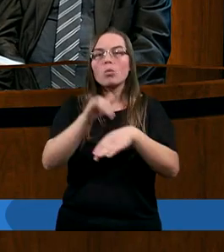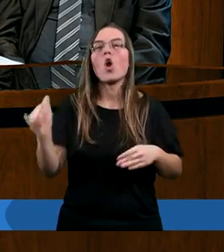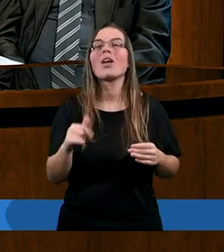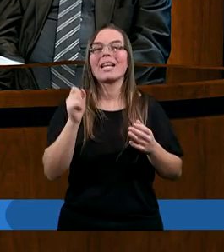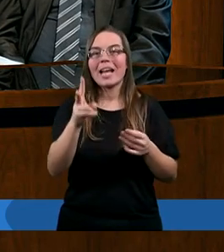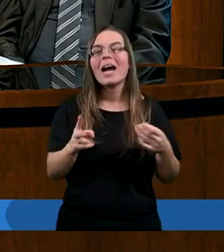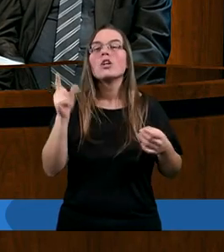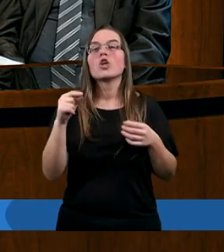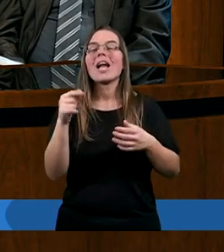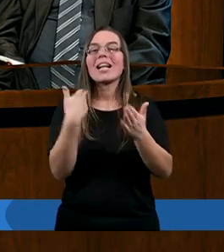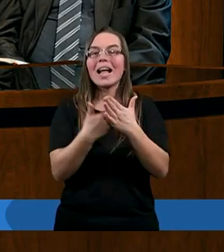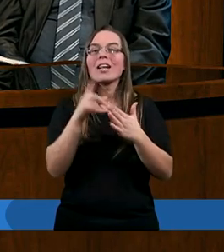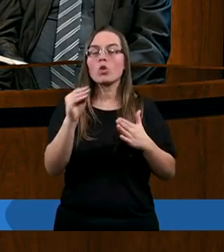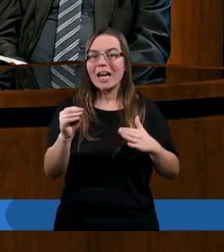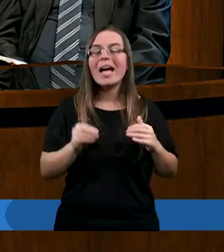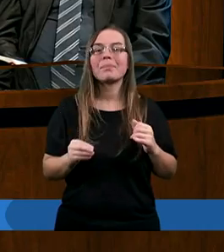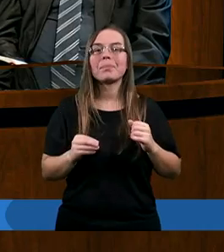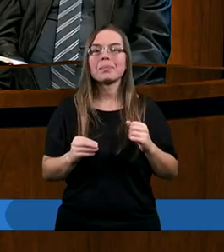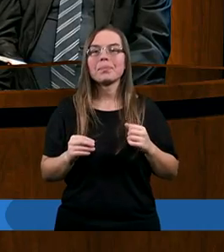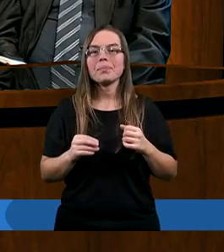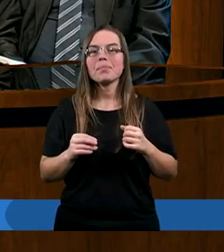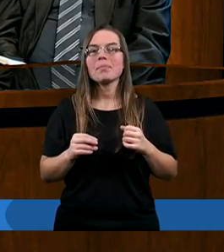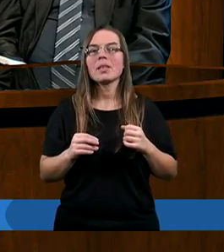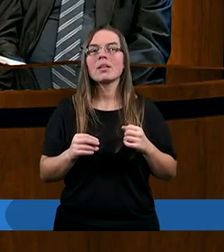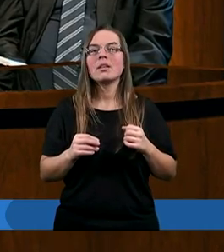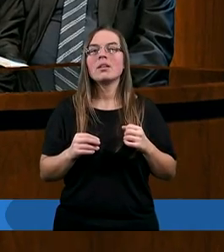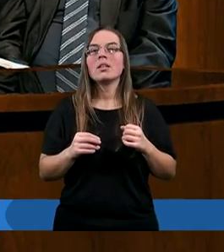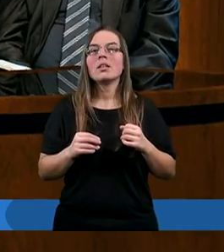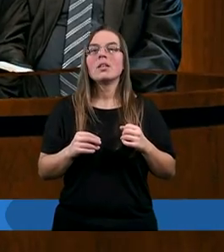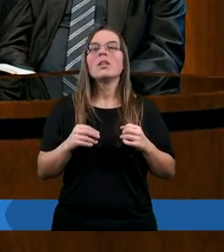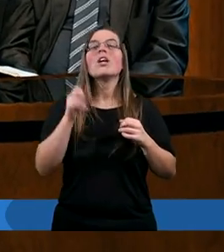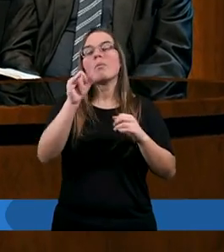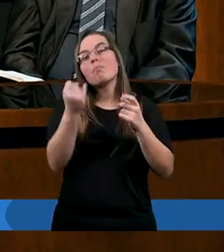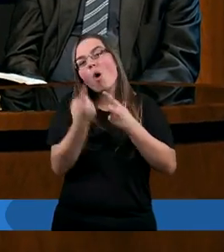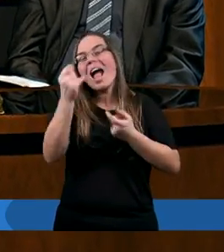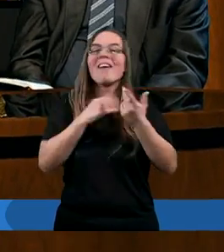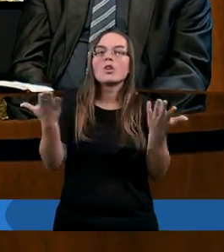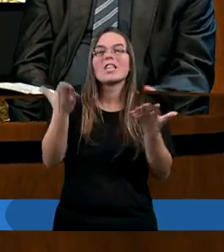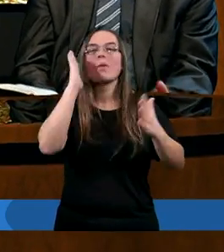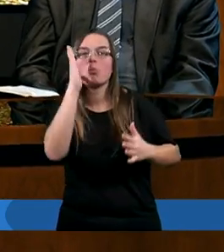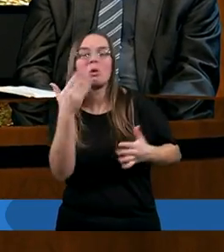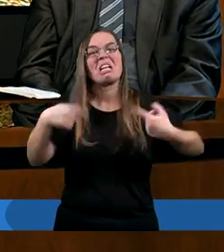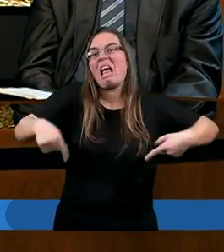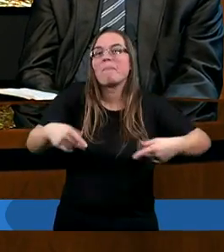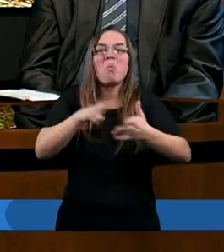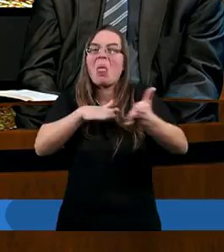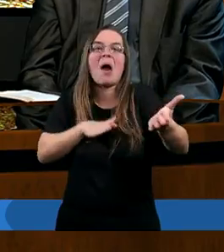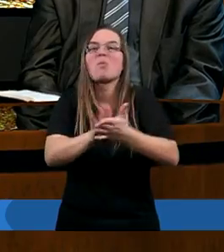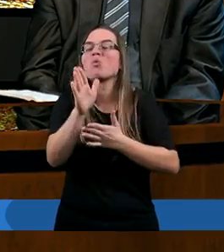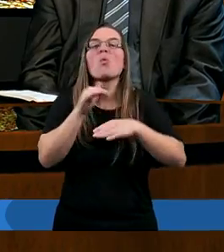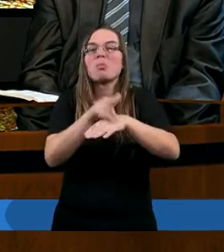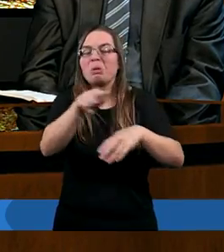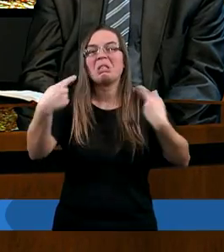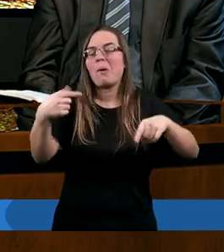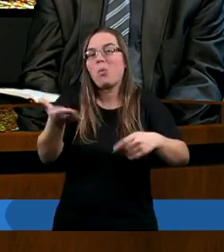tak? Dlatego, że... Co ciekawe... Mądre rzeczy mówią. Tak, pojawił się gdzieś później. Nie było go na początku przecież, bo na